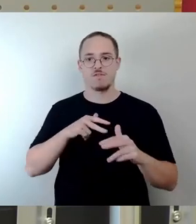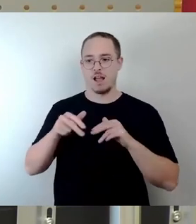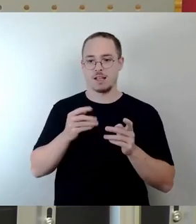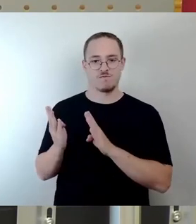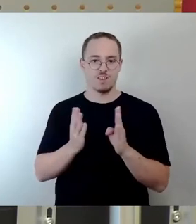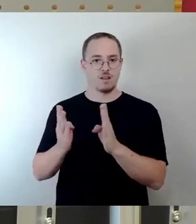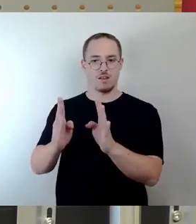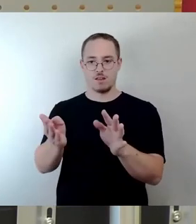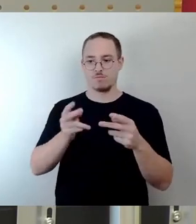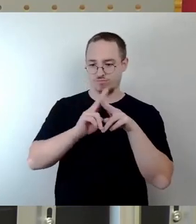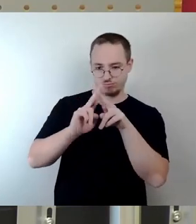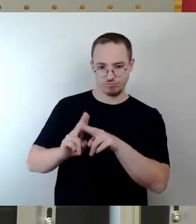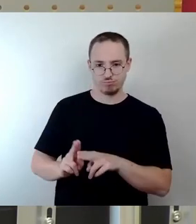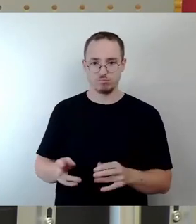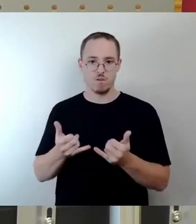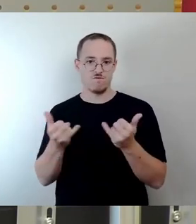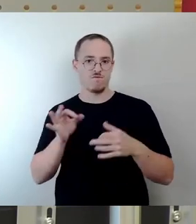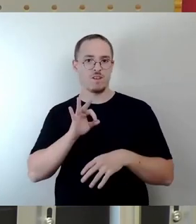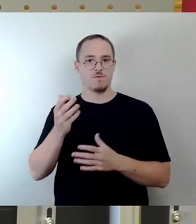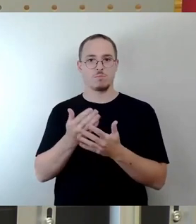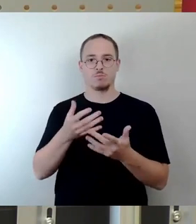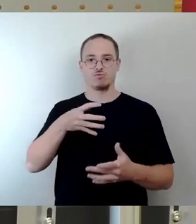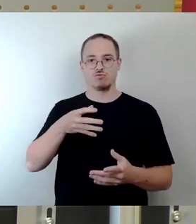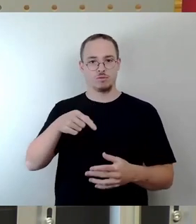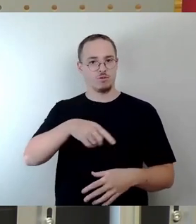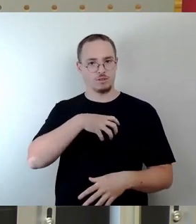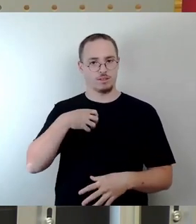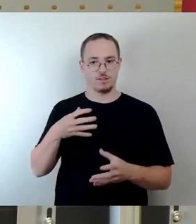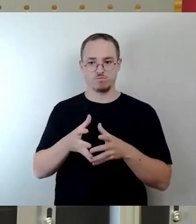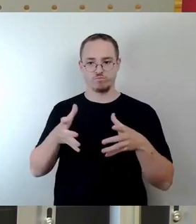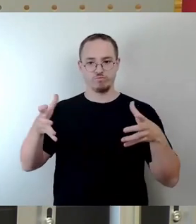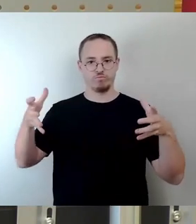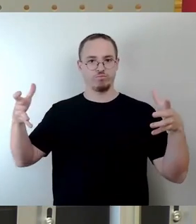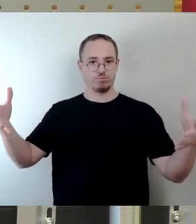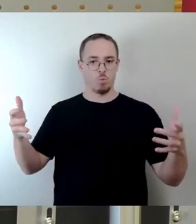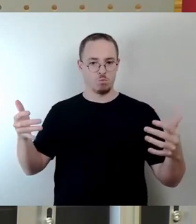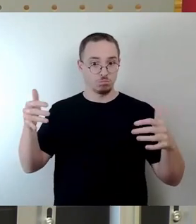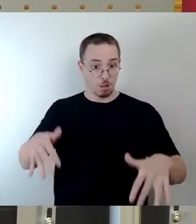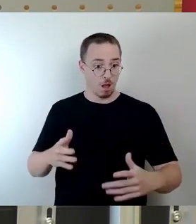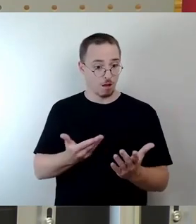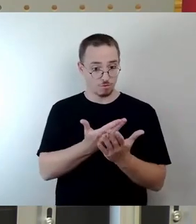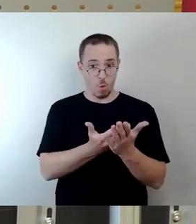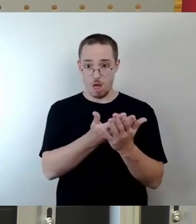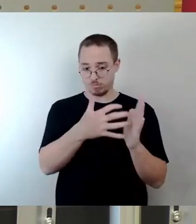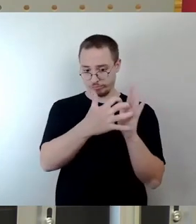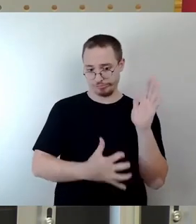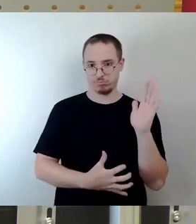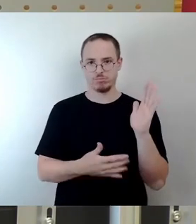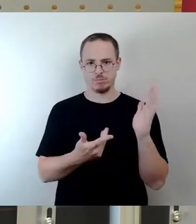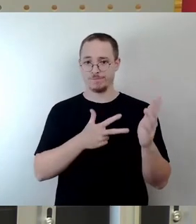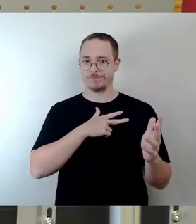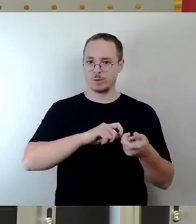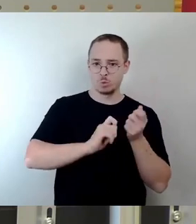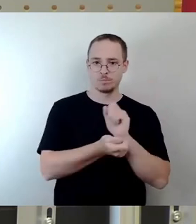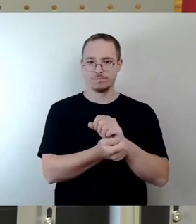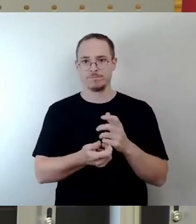einer wachsenden Stadt gerecht werden können. Umgesetzt haben wir davon in den letzten Jahren nahezu nichts. Stattdessen verfolgt die Stadtverwaltung mit